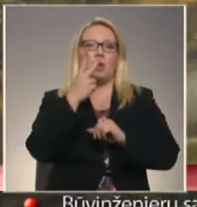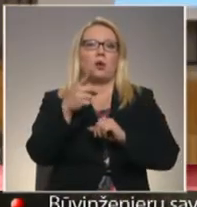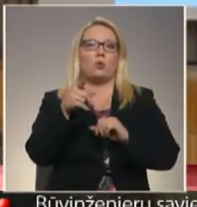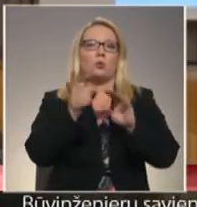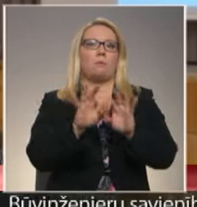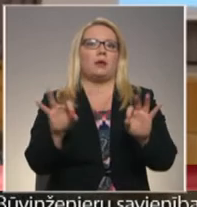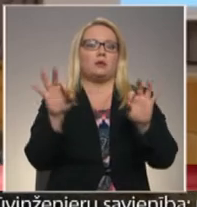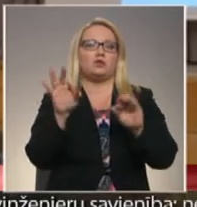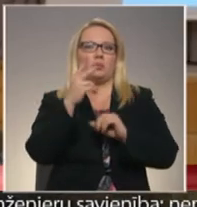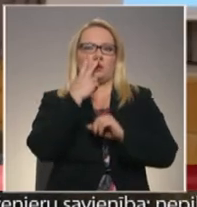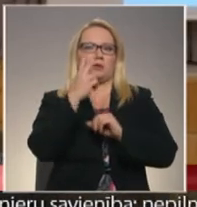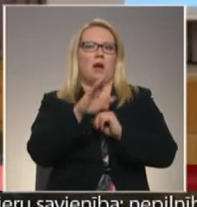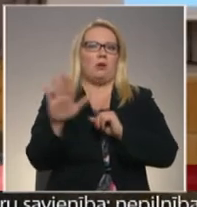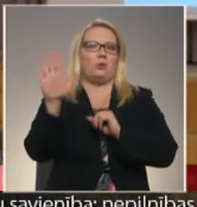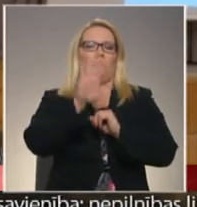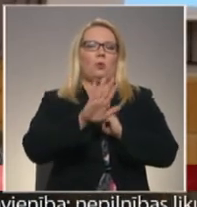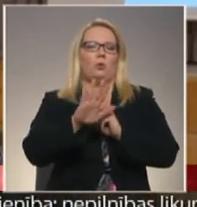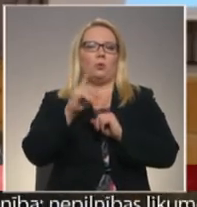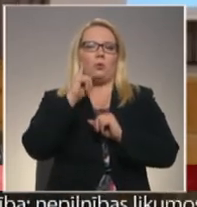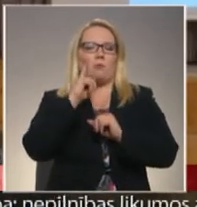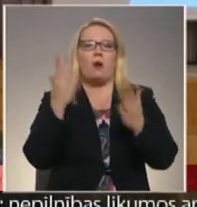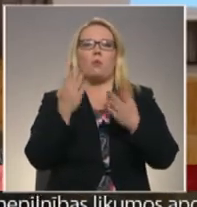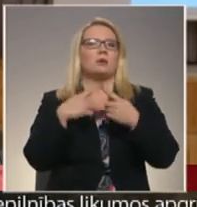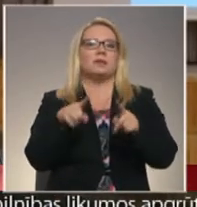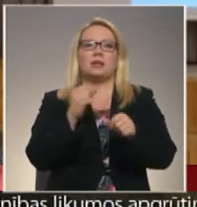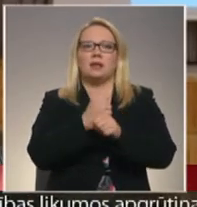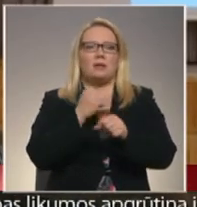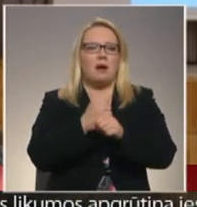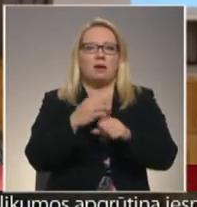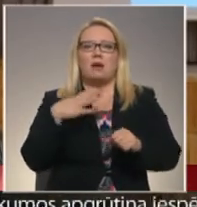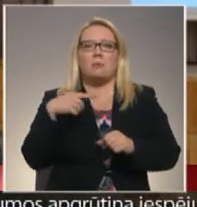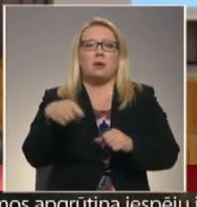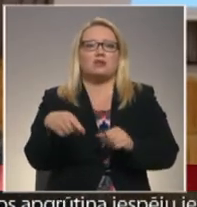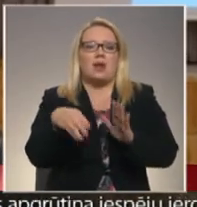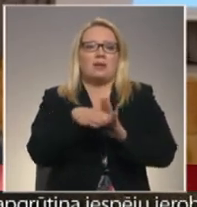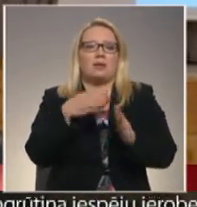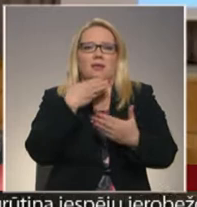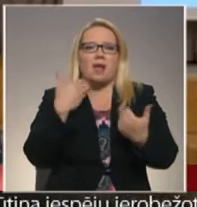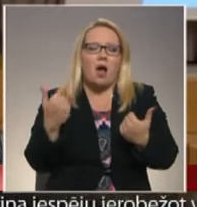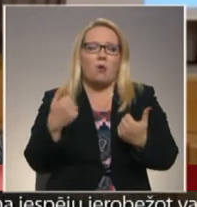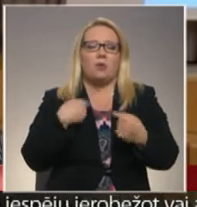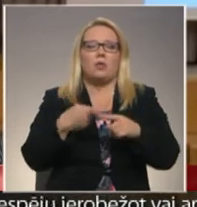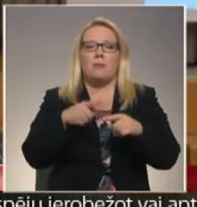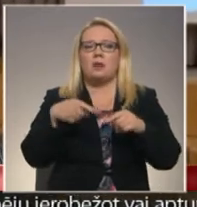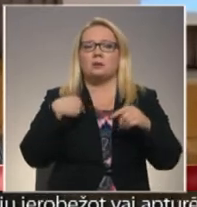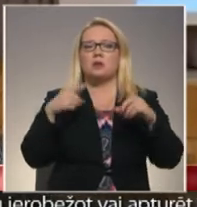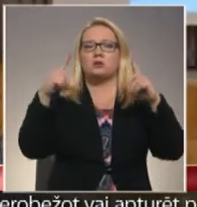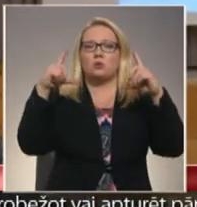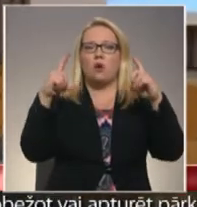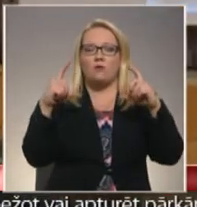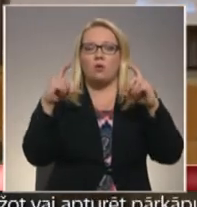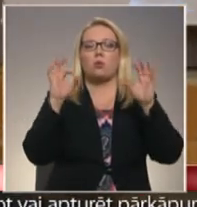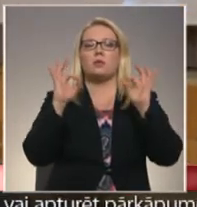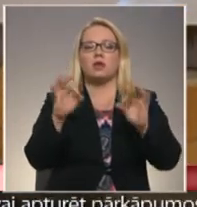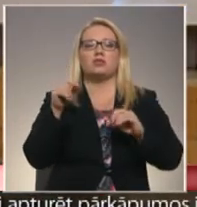brīnišķīgo skatu un tad tu domā, nu ko tad citi dara, kāpēc viņi šeit nav un tad es to nofotografēju. Un tagad